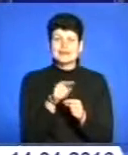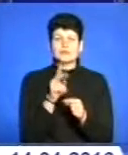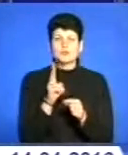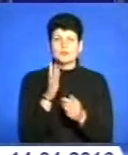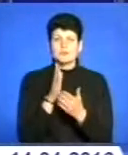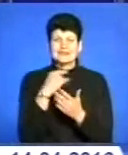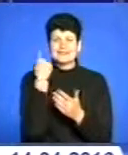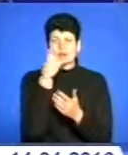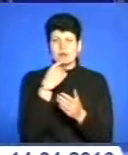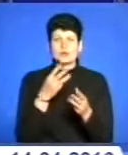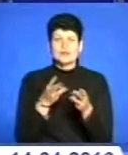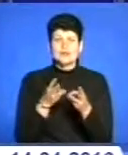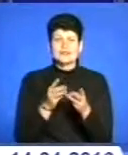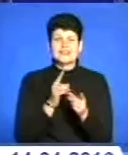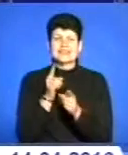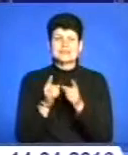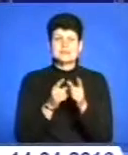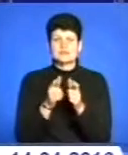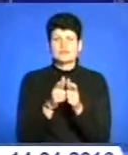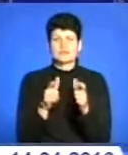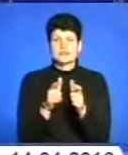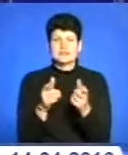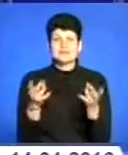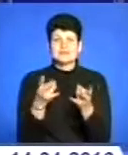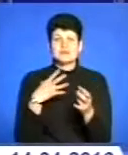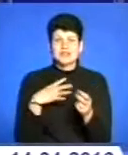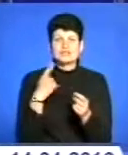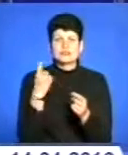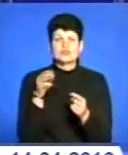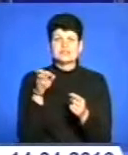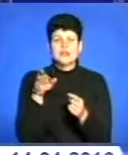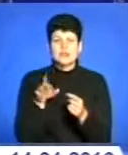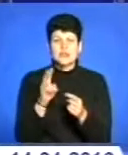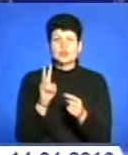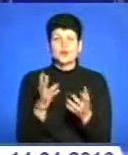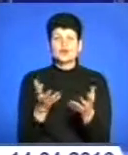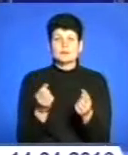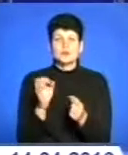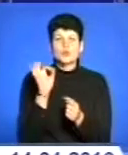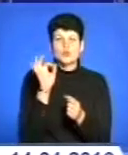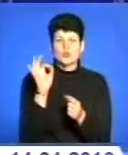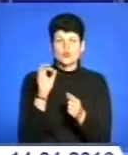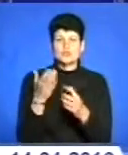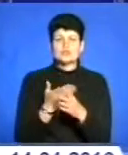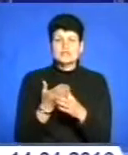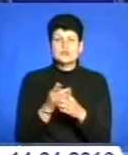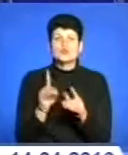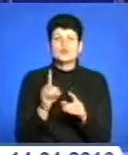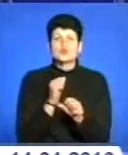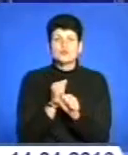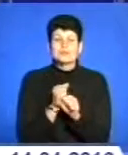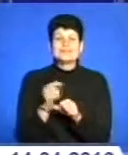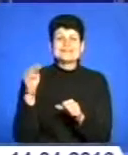індивідуальним опаленням, змін у квитанцях варто чекати і 1 травня. Хто отримуватиме нульову субсидію та що робити із